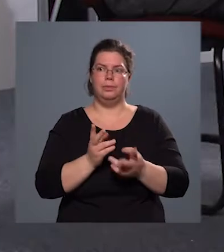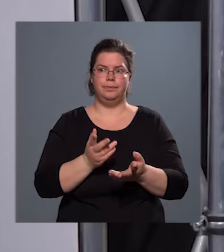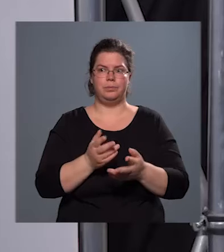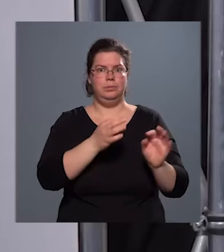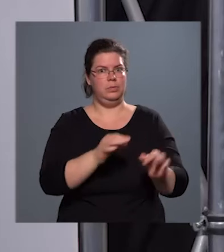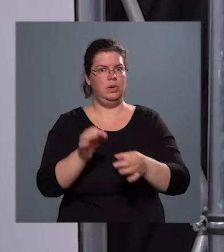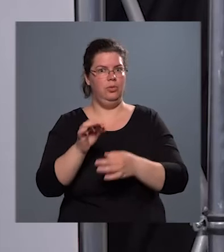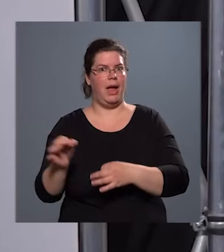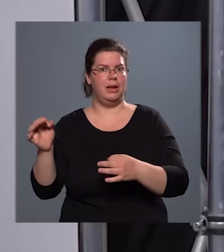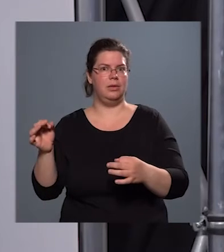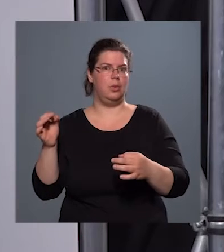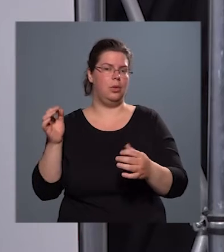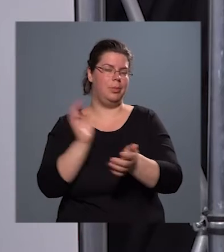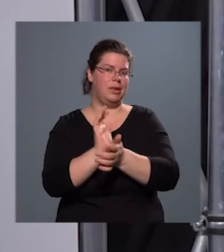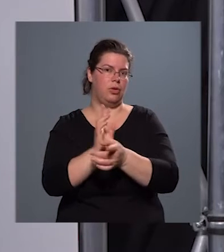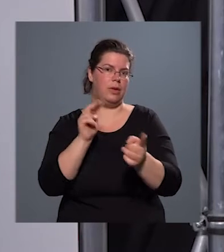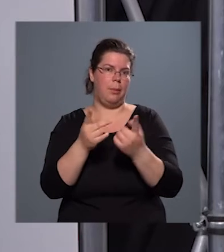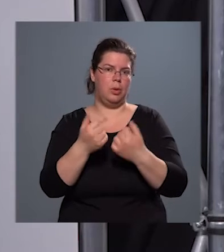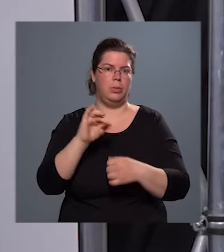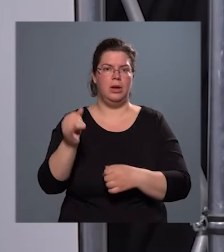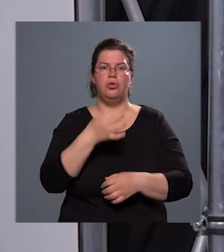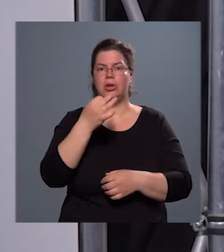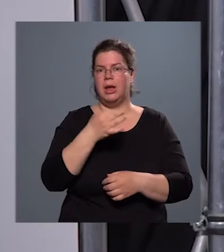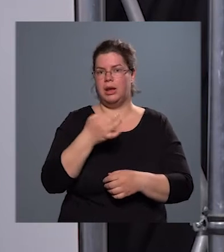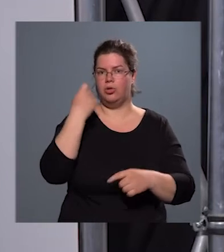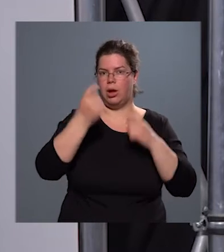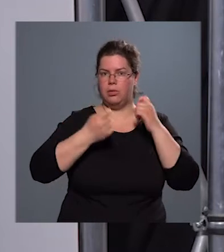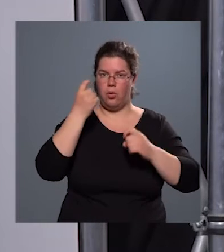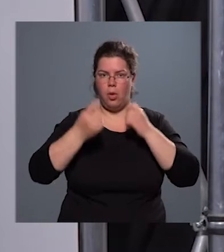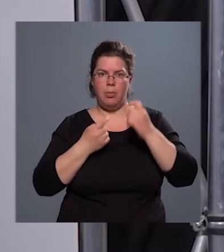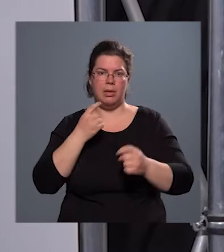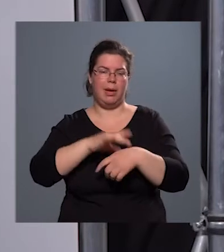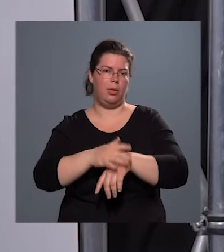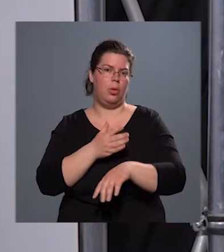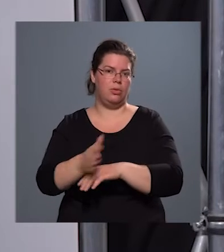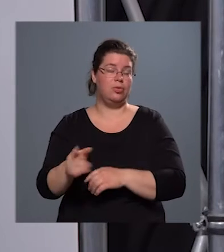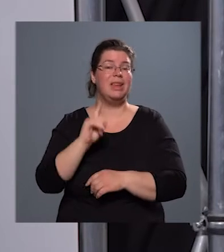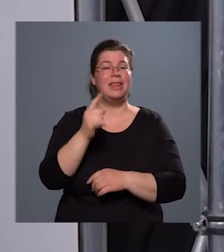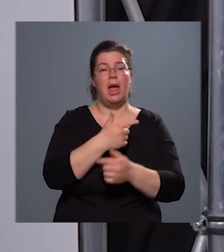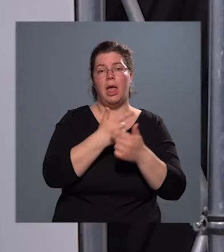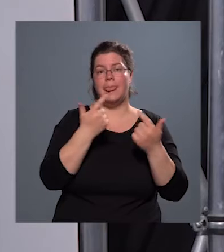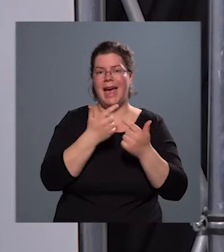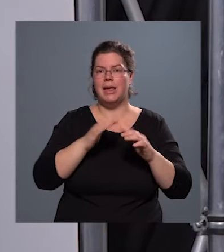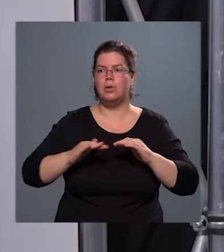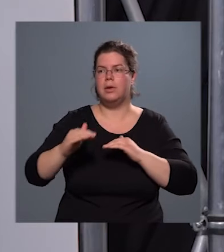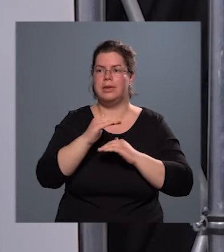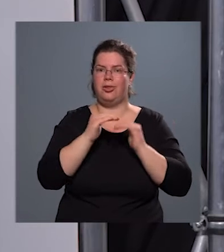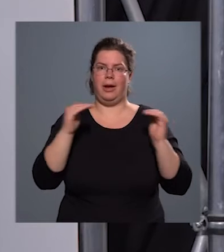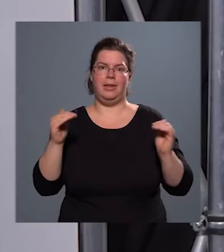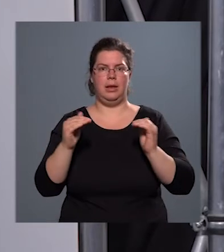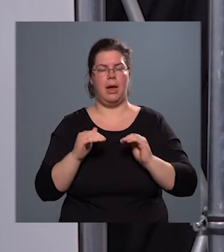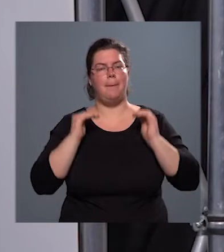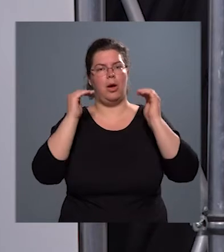felkészül bizonyos szempontból, és kérdéseket fogalmaz meg az orvos felé, de a tájékozottsági szintje az már jóval